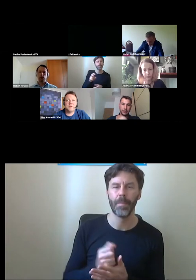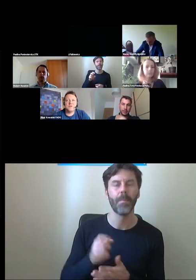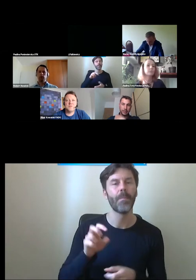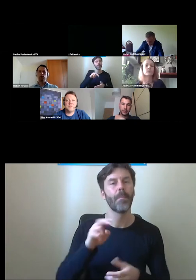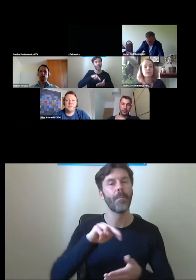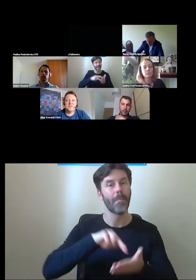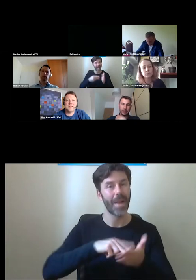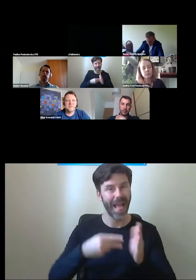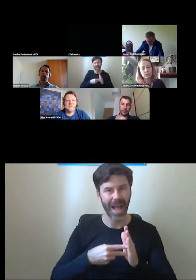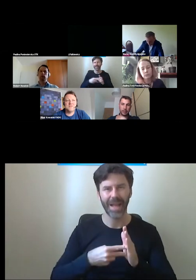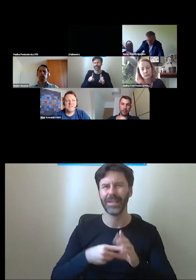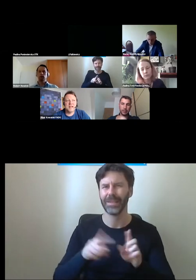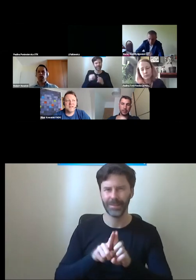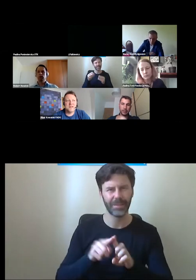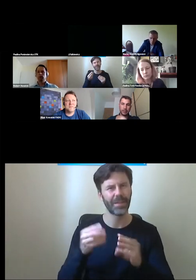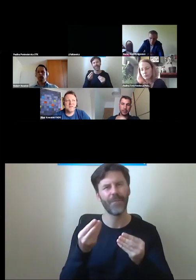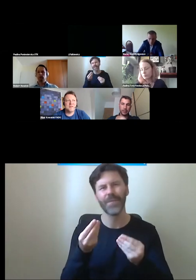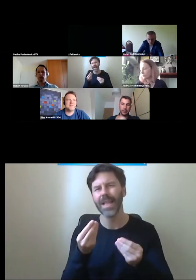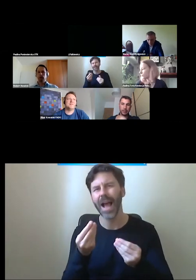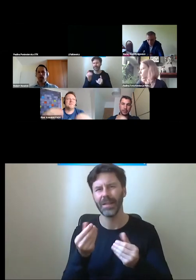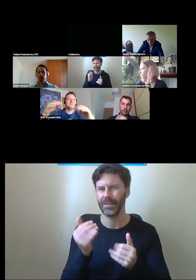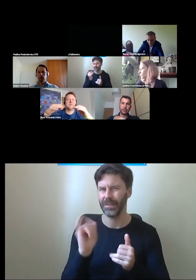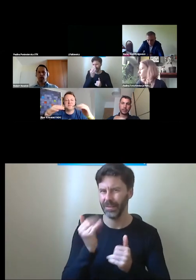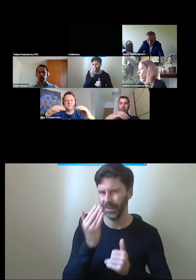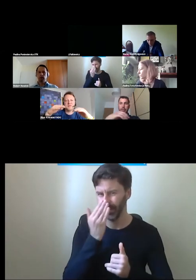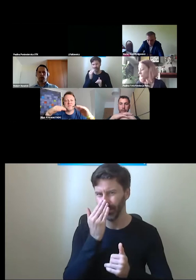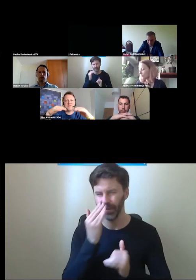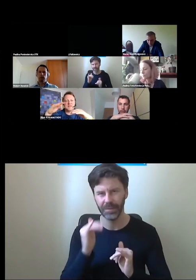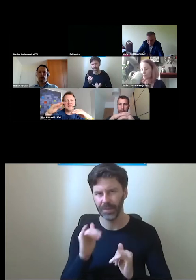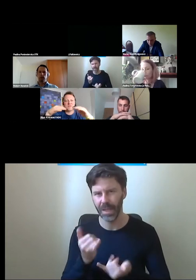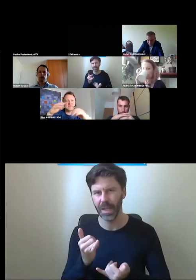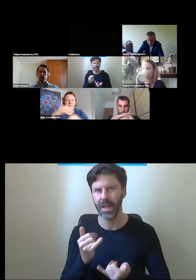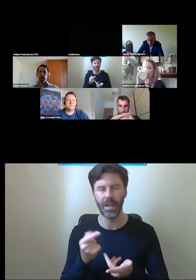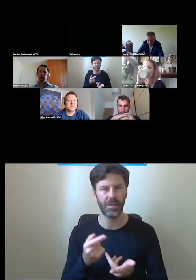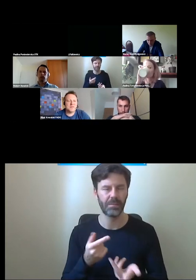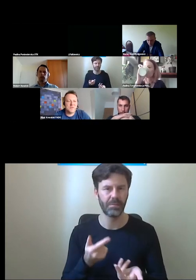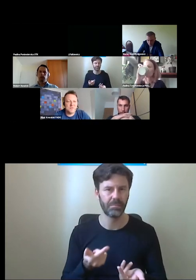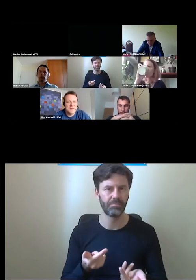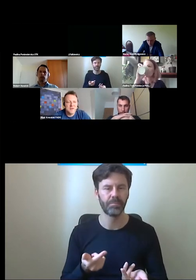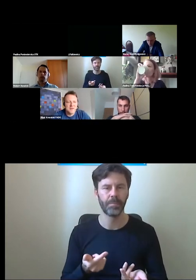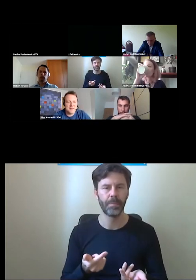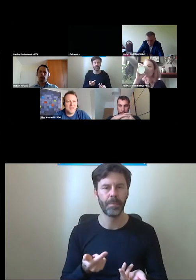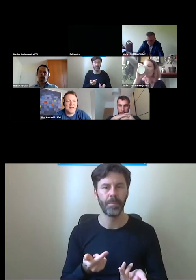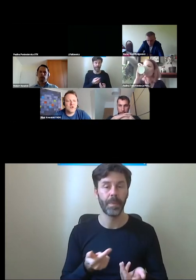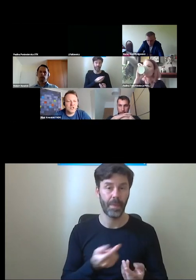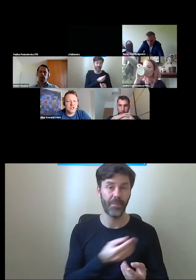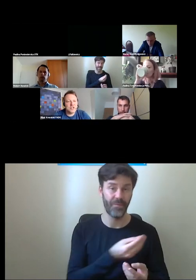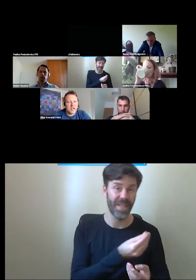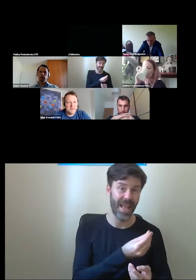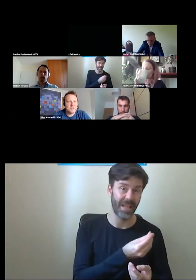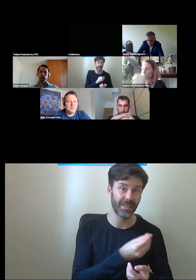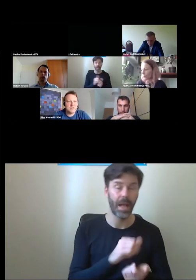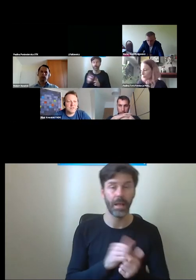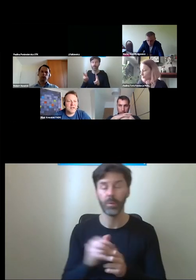aspektem ekonomicznym i z jakimś wyważaniem tej perspektywy finansowej z perspektywą, nie wiem, jakości